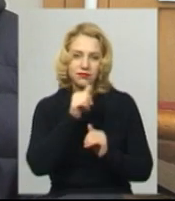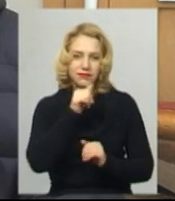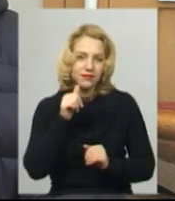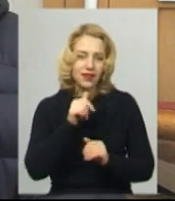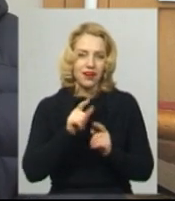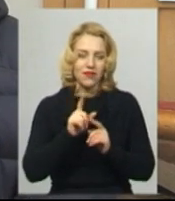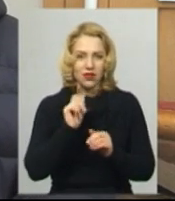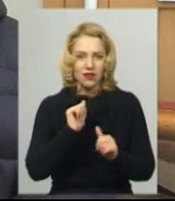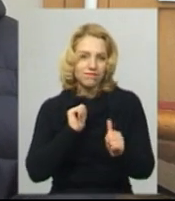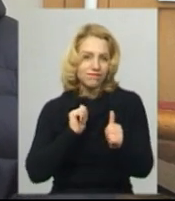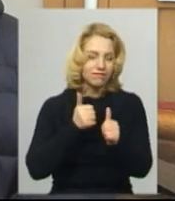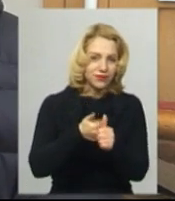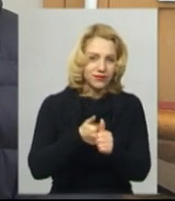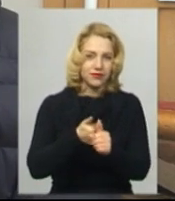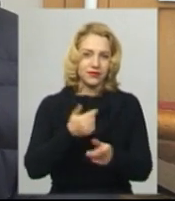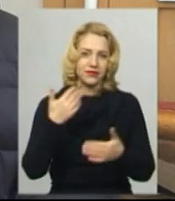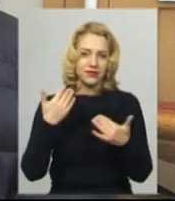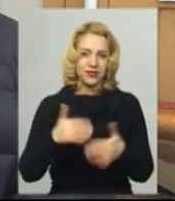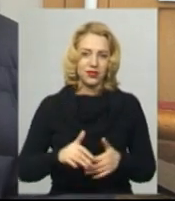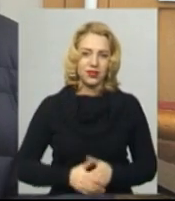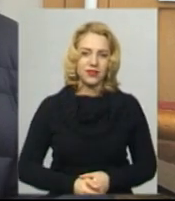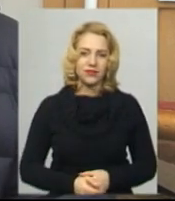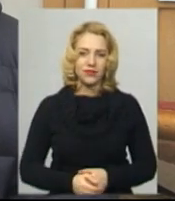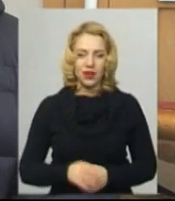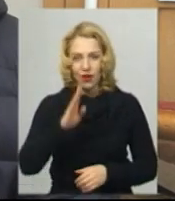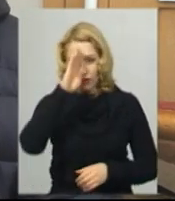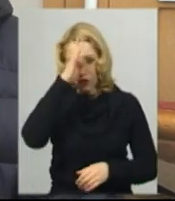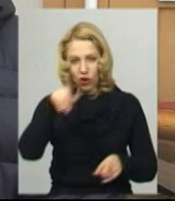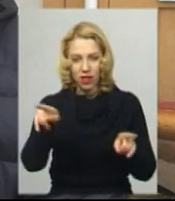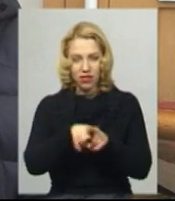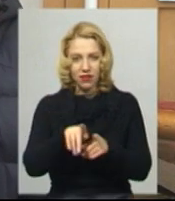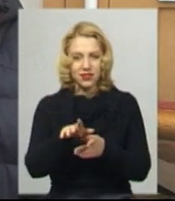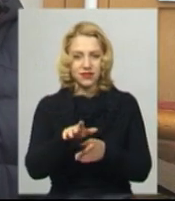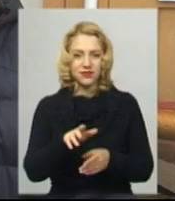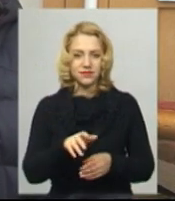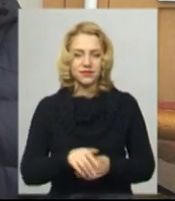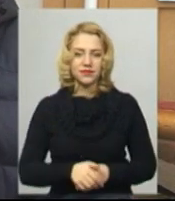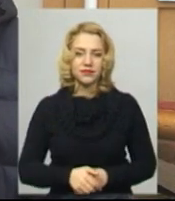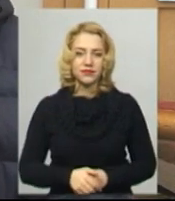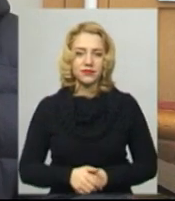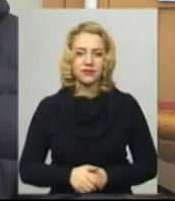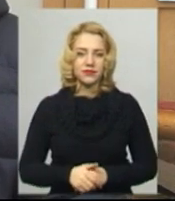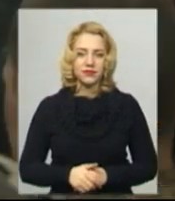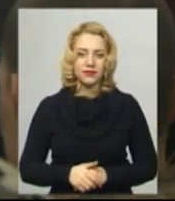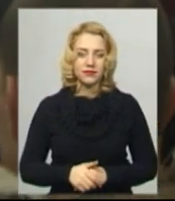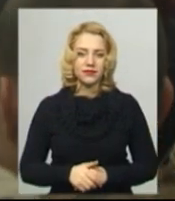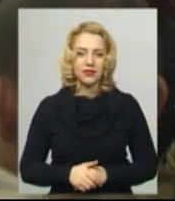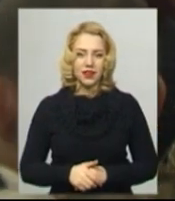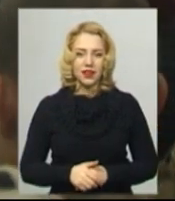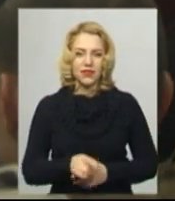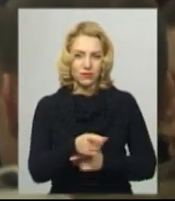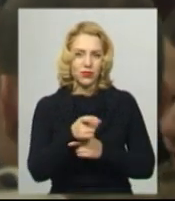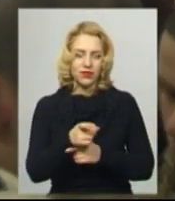і підійти задовод. І якби ворога таким чином нейтралізував.